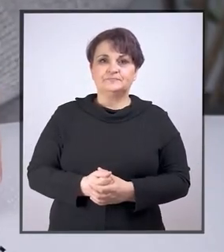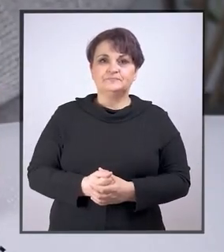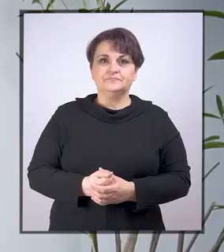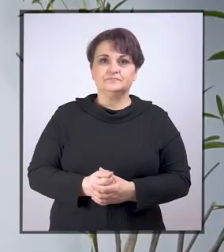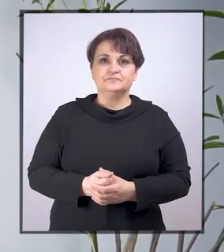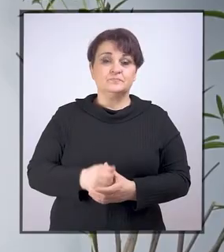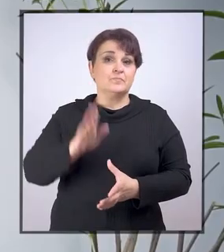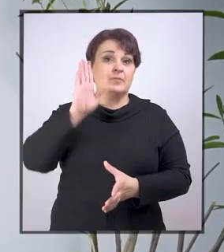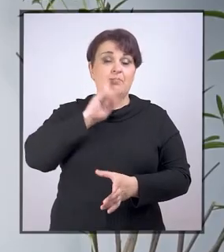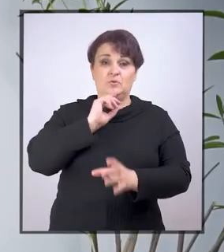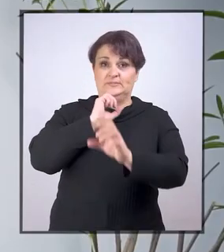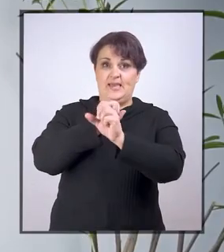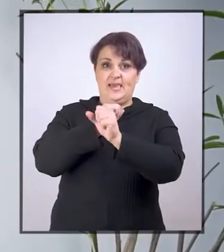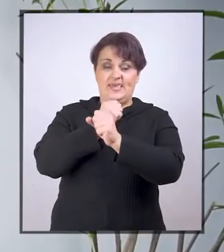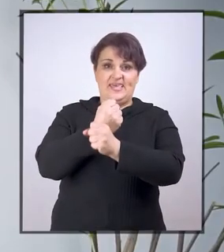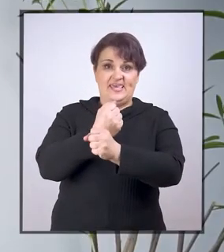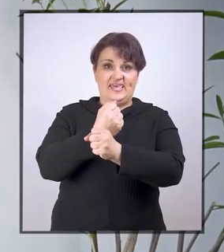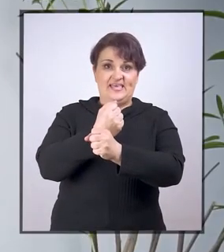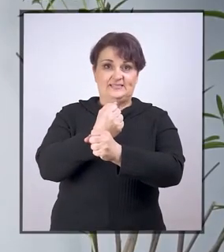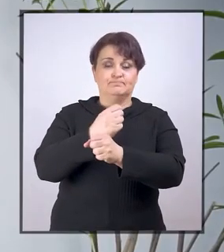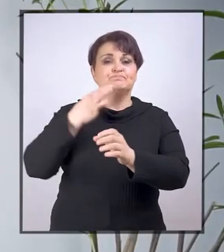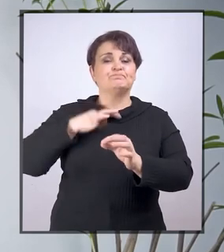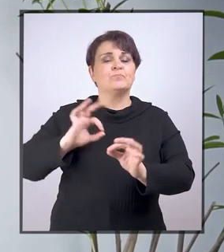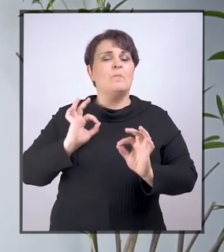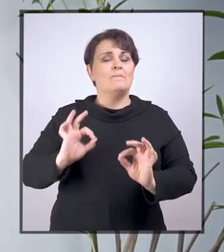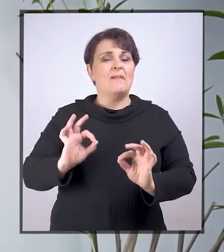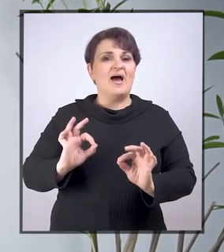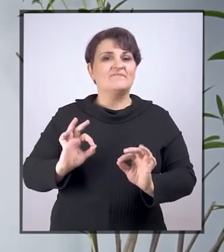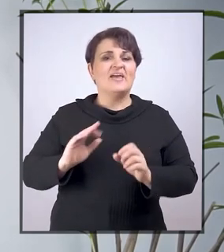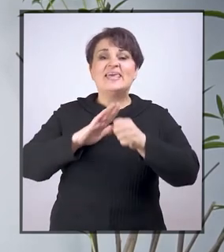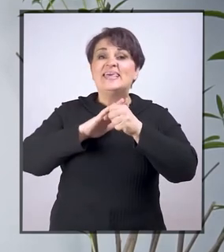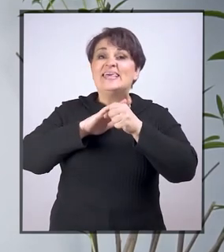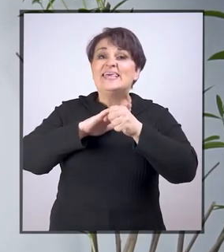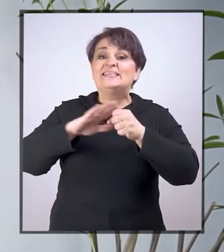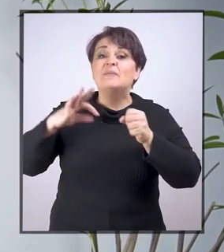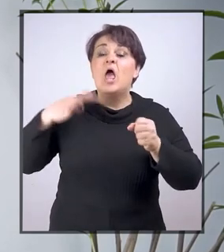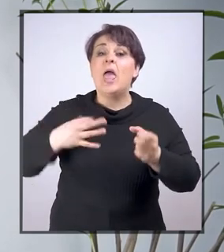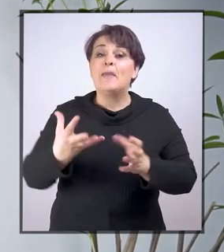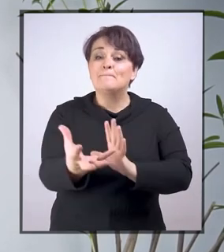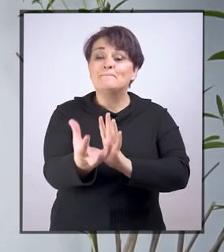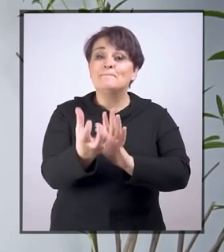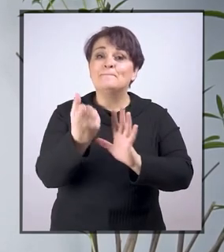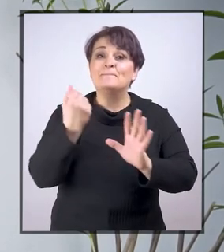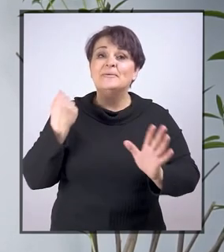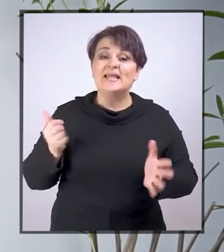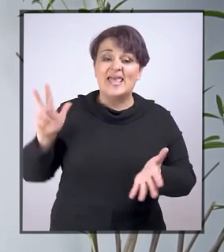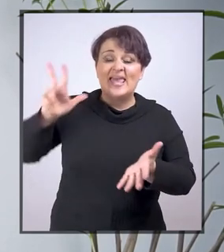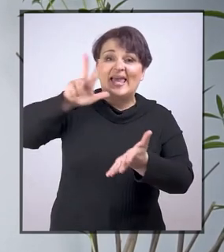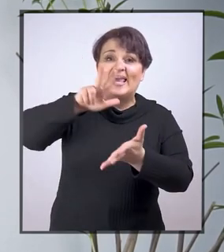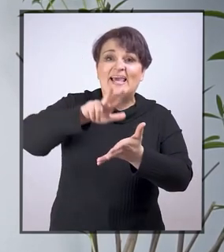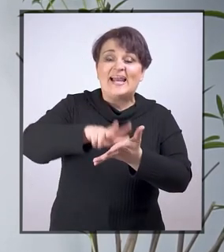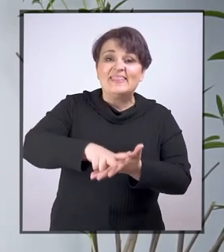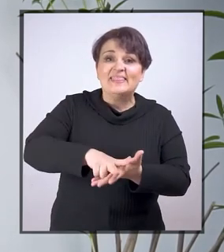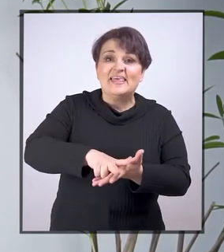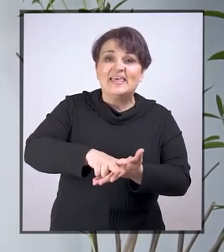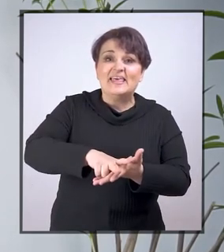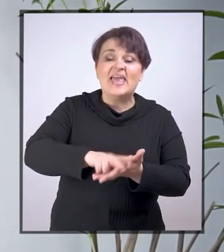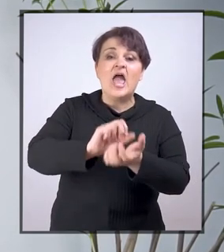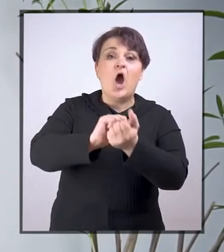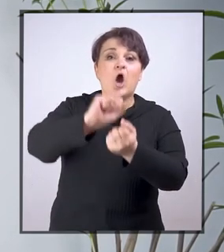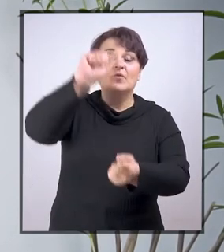Bosna i Hercegovina je dužna ispuniti obaveze preuzete ratificiranjem